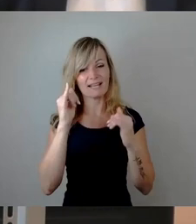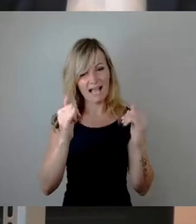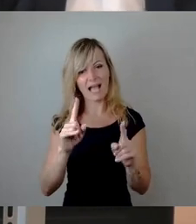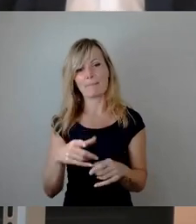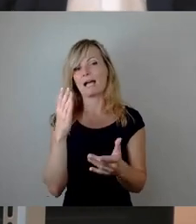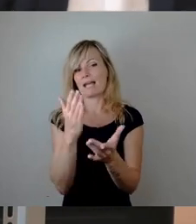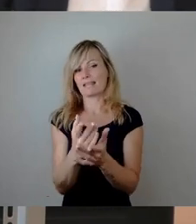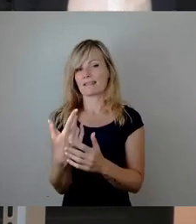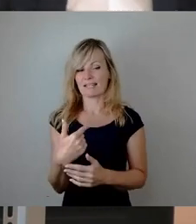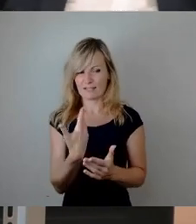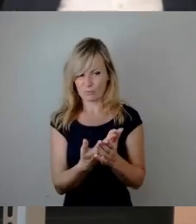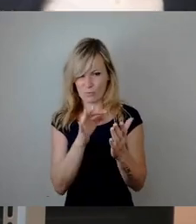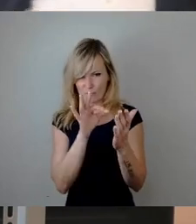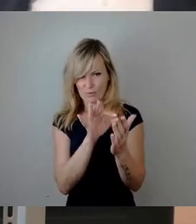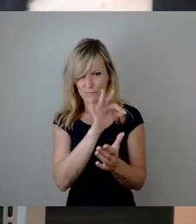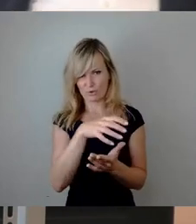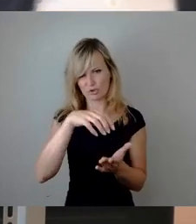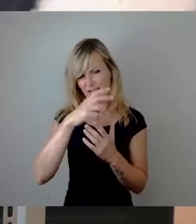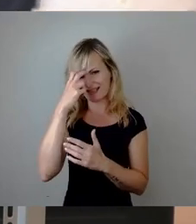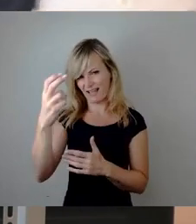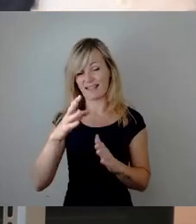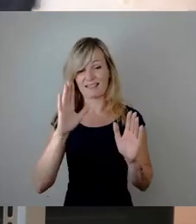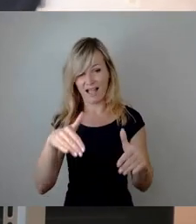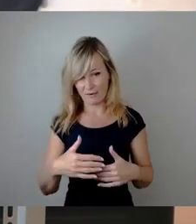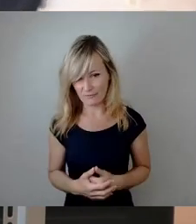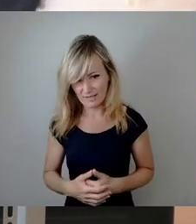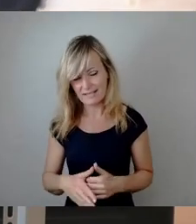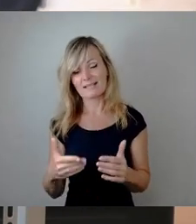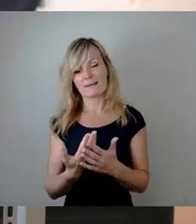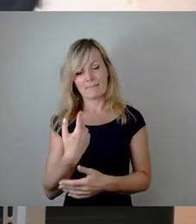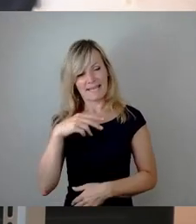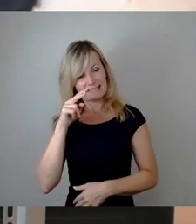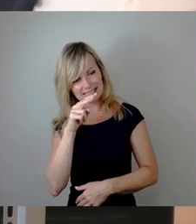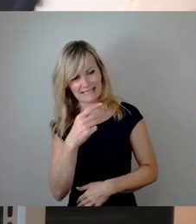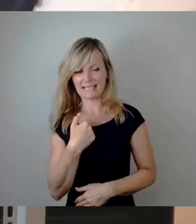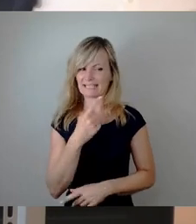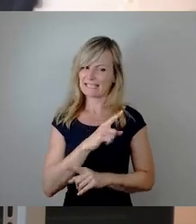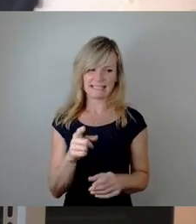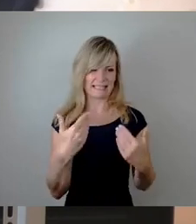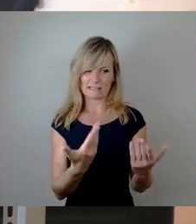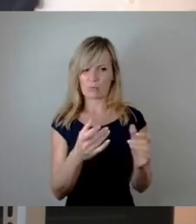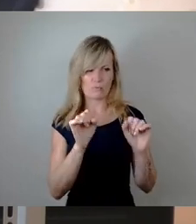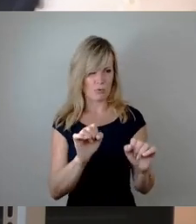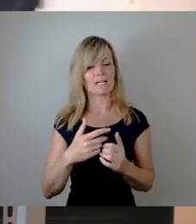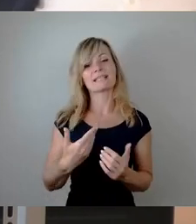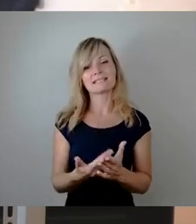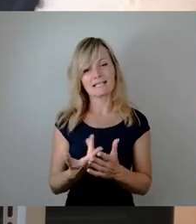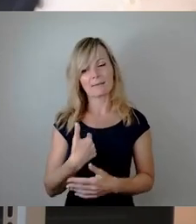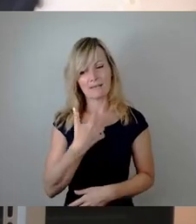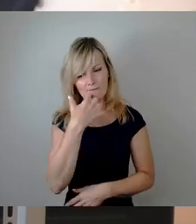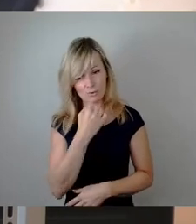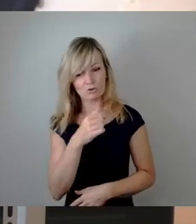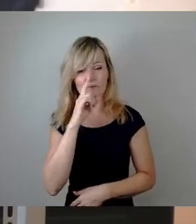ein Kriterium für diesen Stadtrat sein darf. Und das ist aus meiner Sicht nicht geboten. Und dementsprechend würde ich mir wünschen, wenn wir